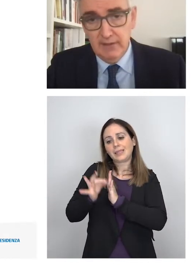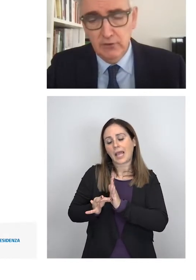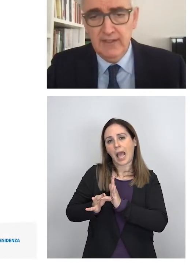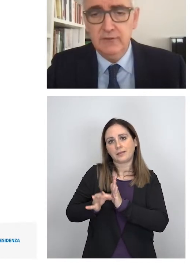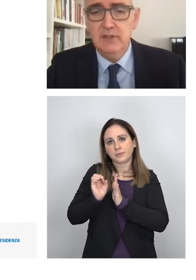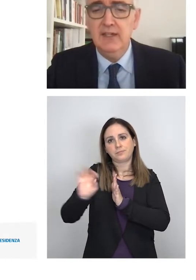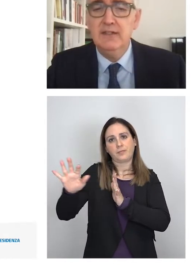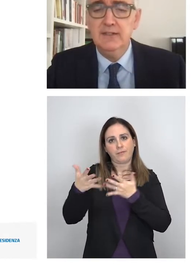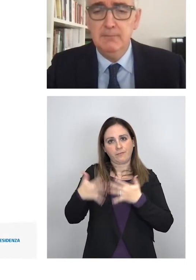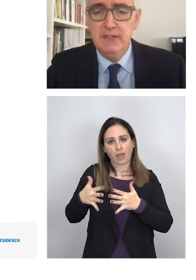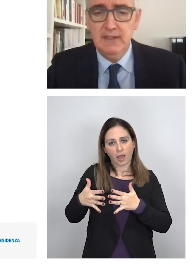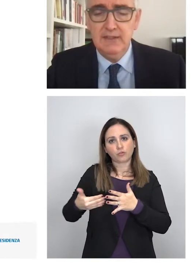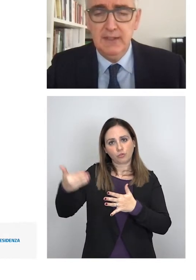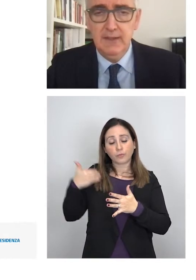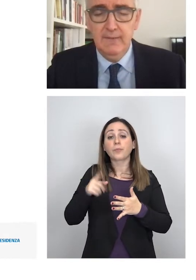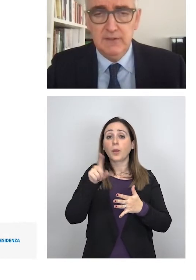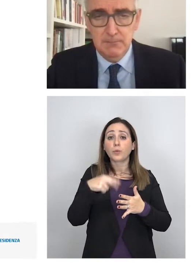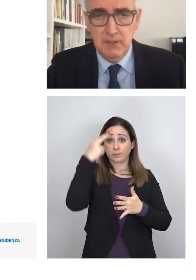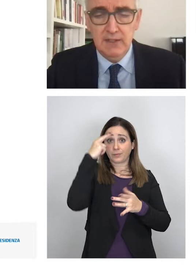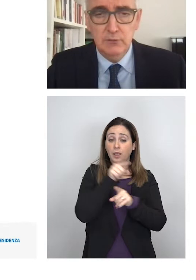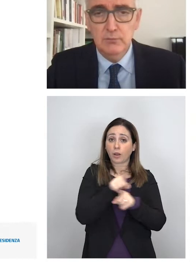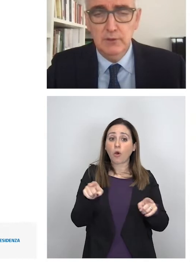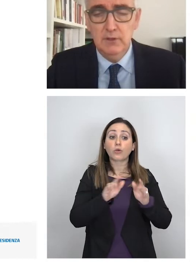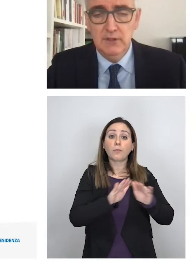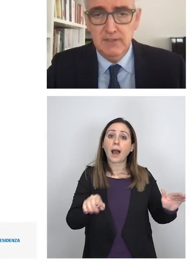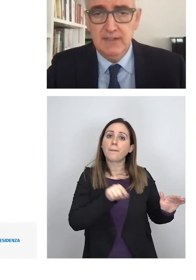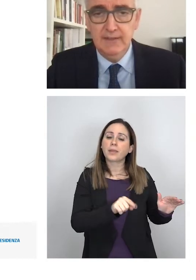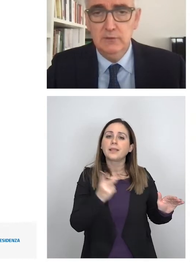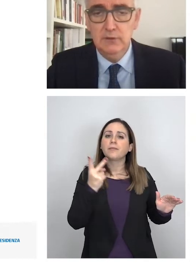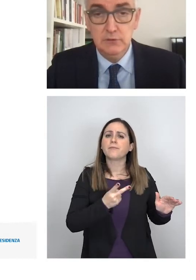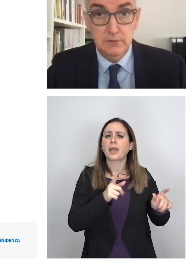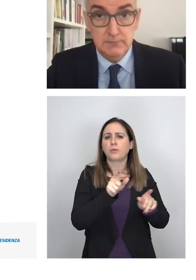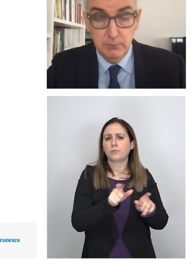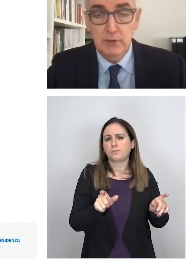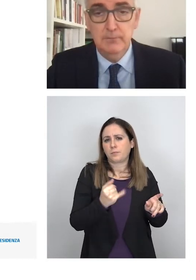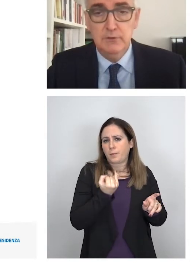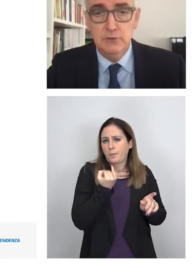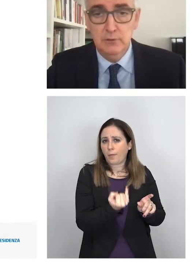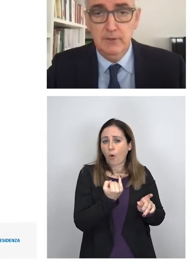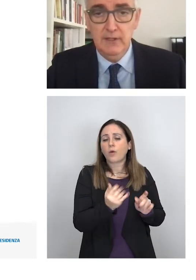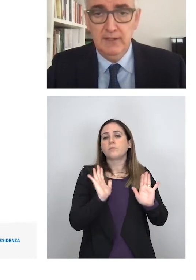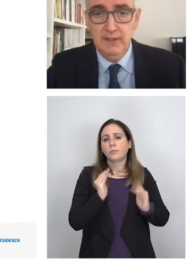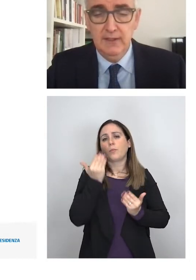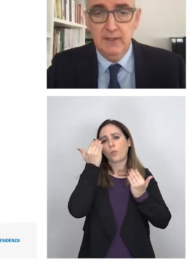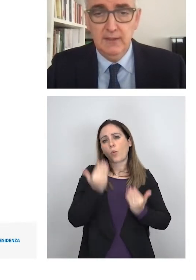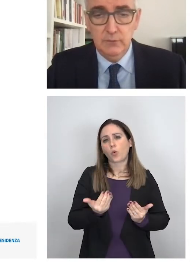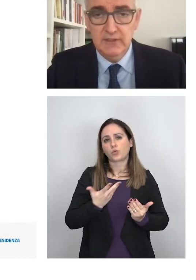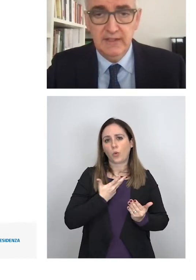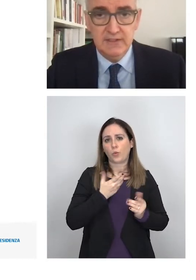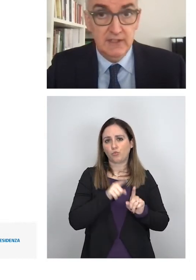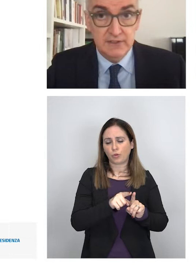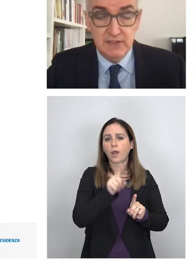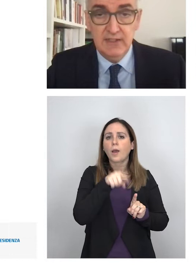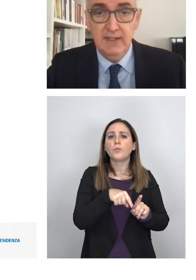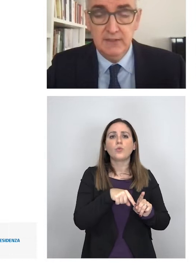e va ricordato che anche nell'età pediatrica sebbene in numero limitato purtroppo ci sono però anche in